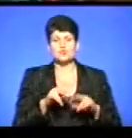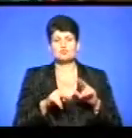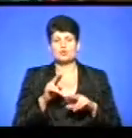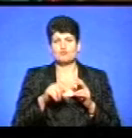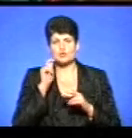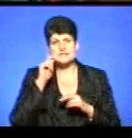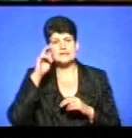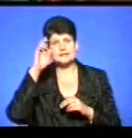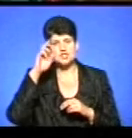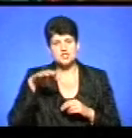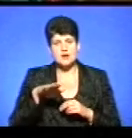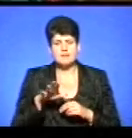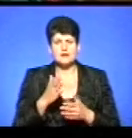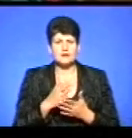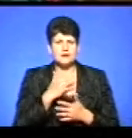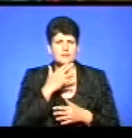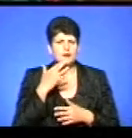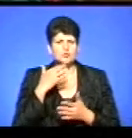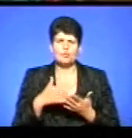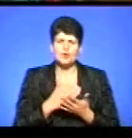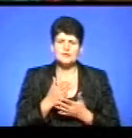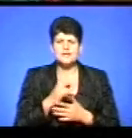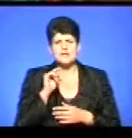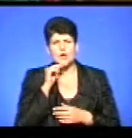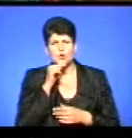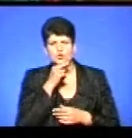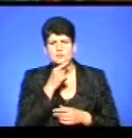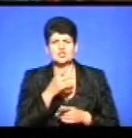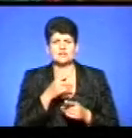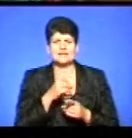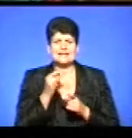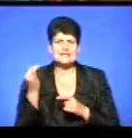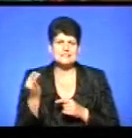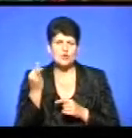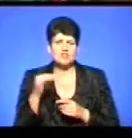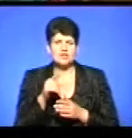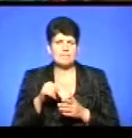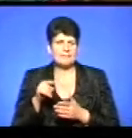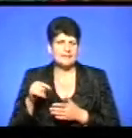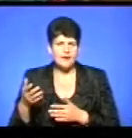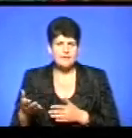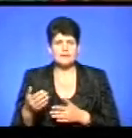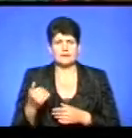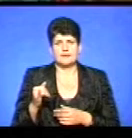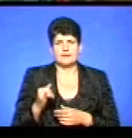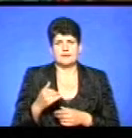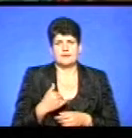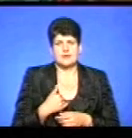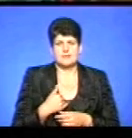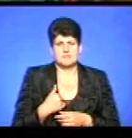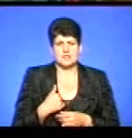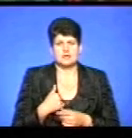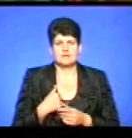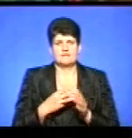українська держава, було дуже багато політичних, економічних і історичних питань. І мені